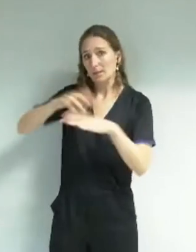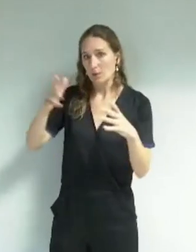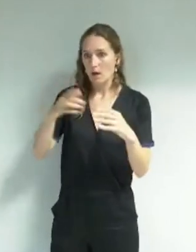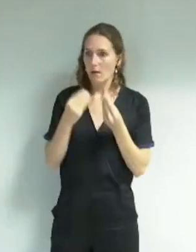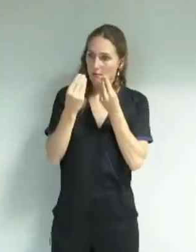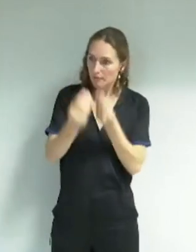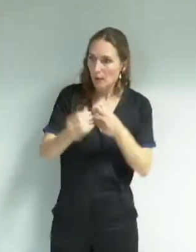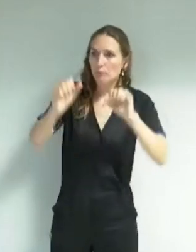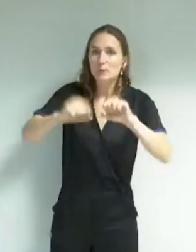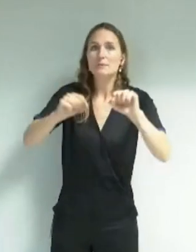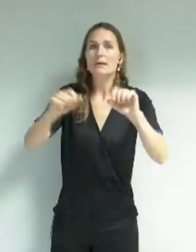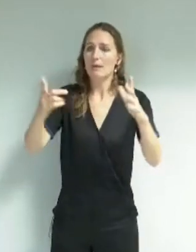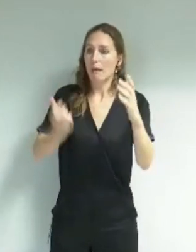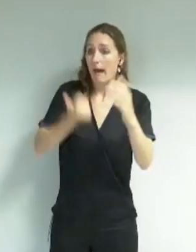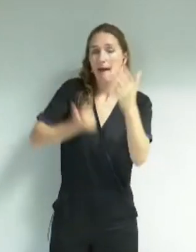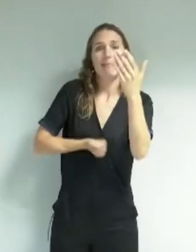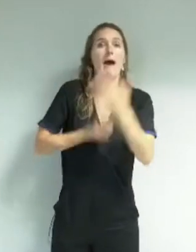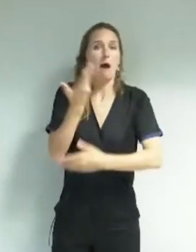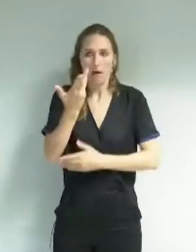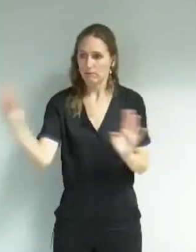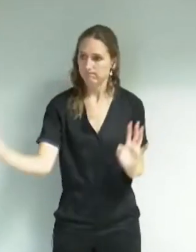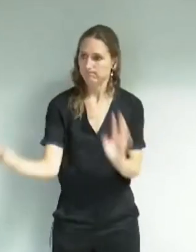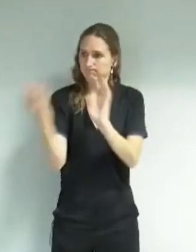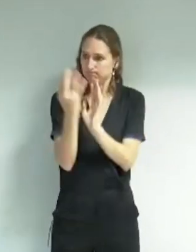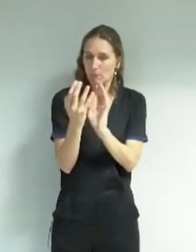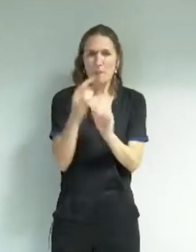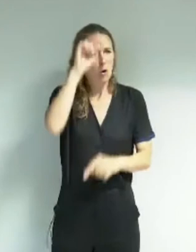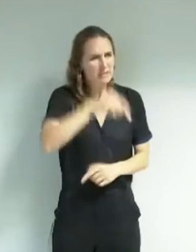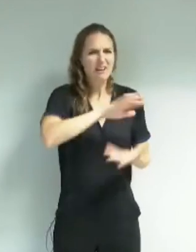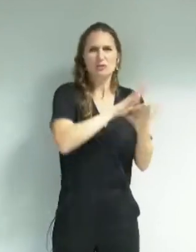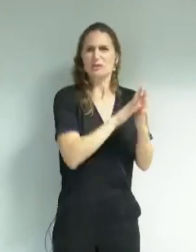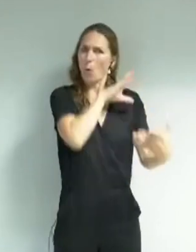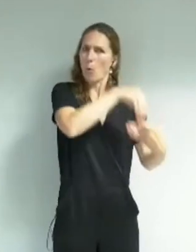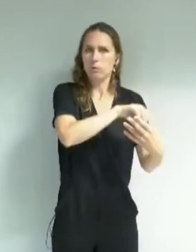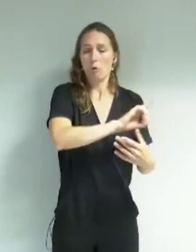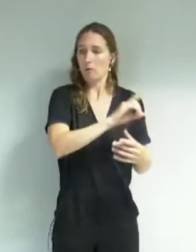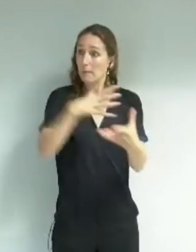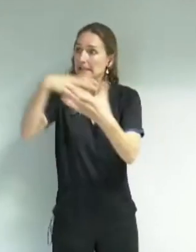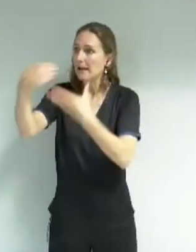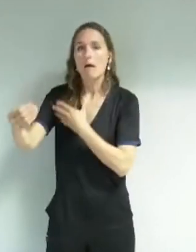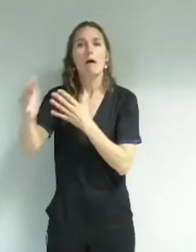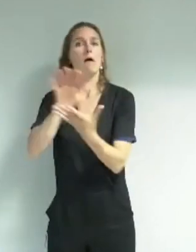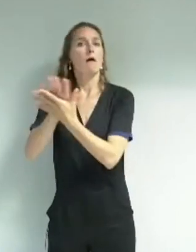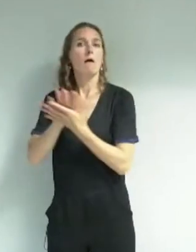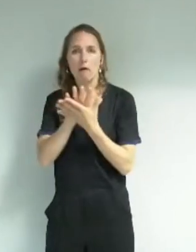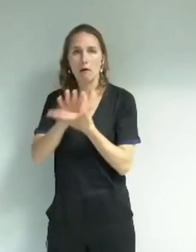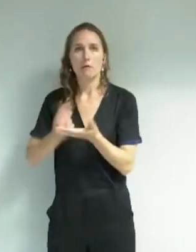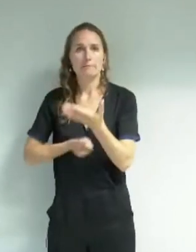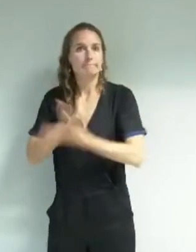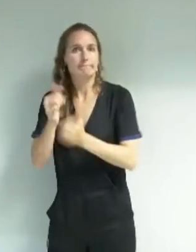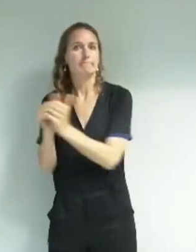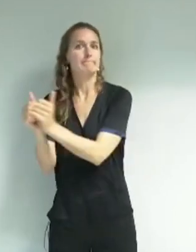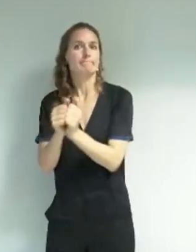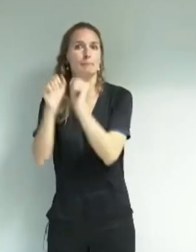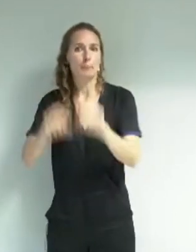se réunir autour d'un art pratiqué sans forcément passer par une association. Vous trouverez l'ensemble de nos préconisations dans le